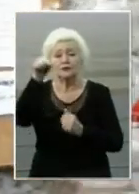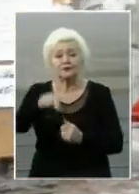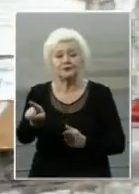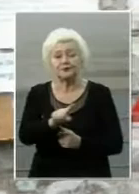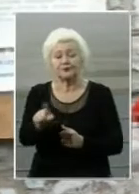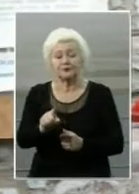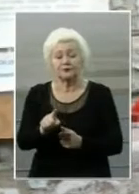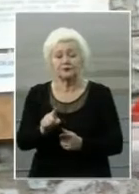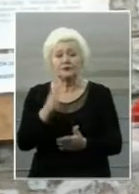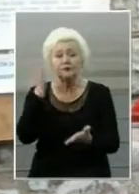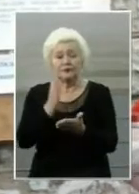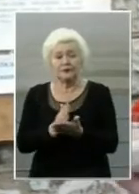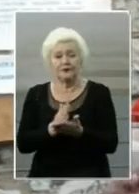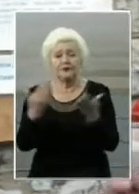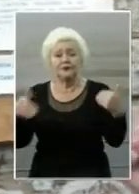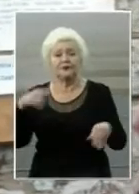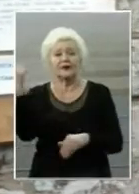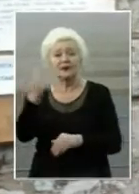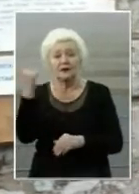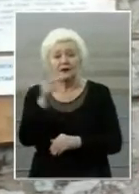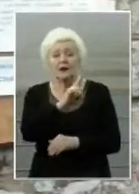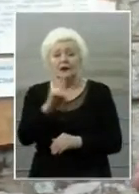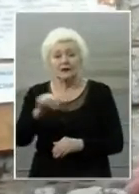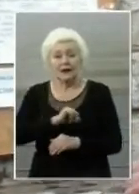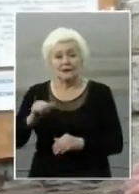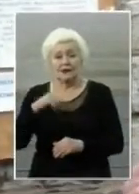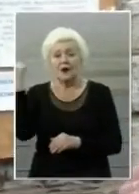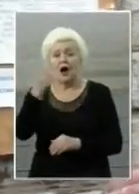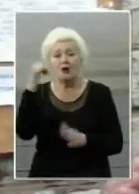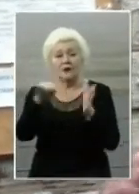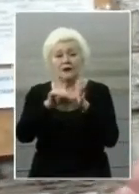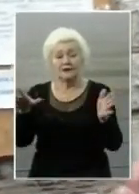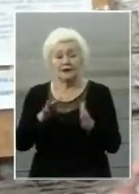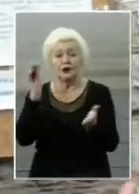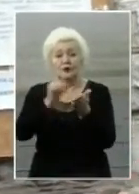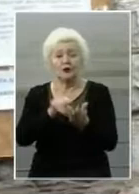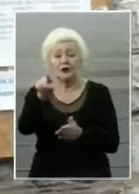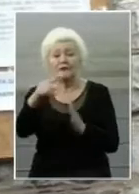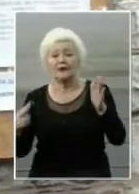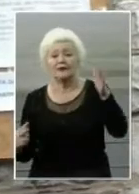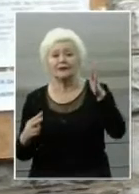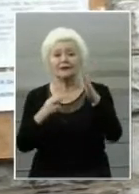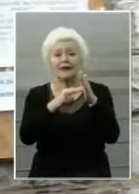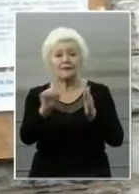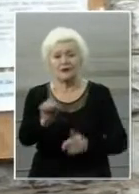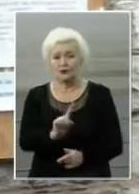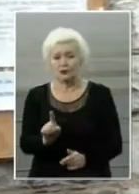стоїть лічильник, який вона сама обленергопоставила, він не підключений.